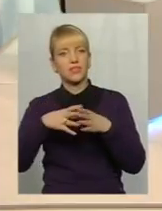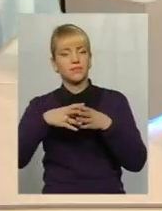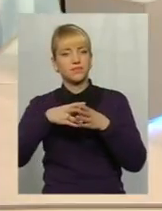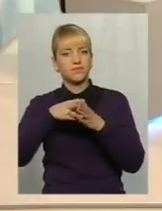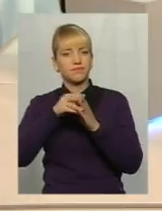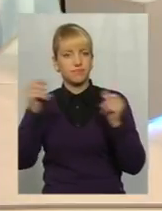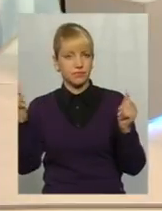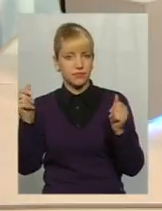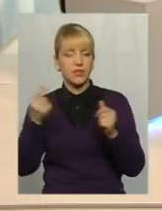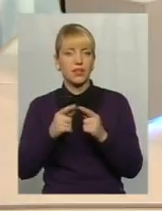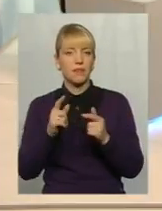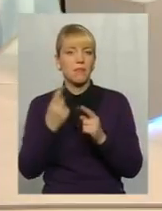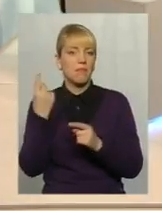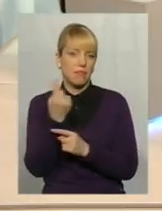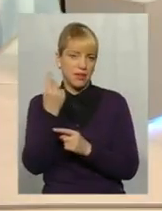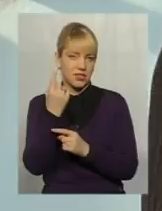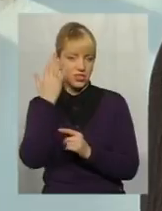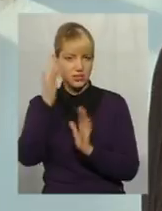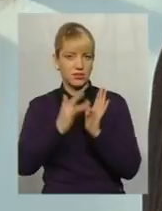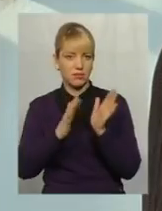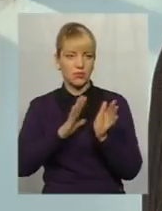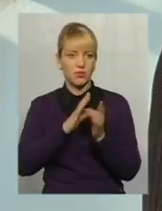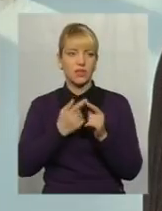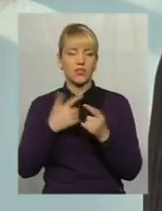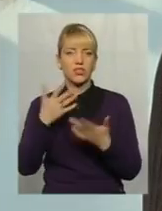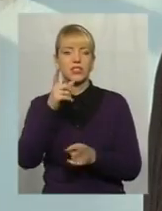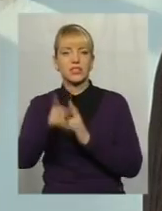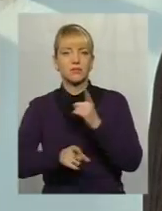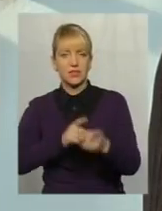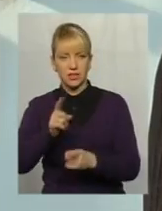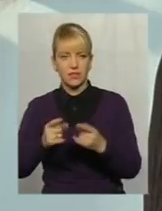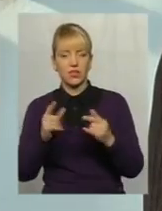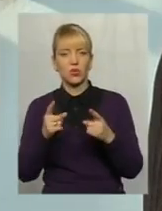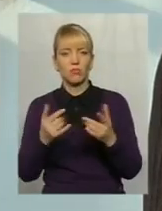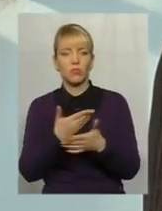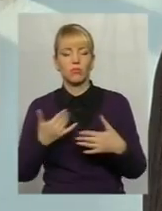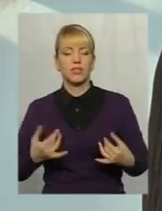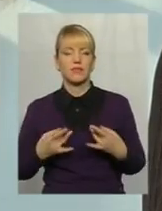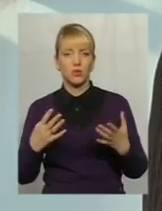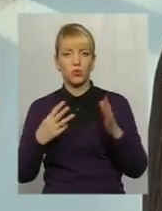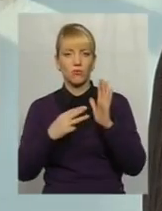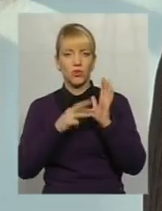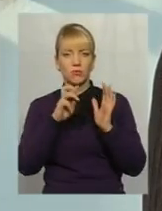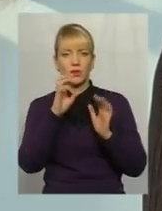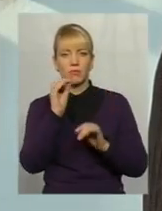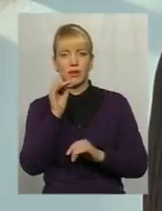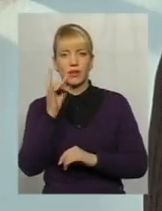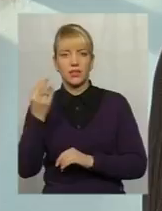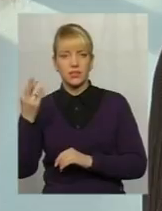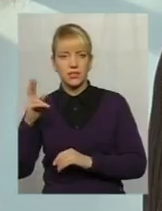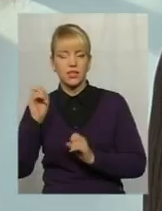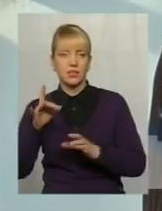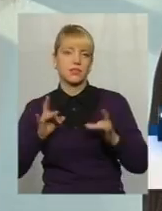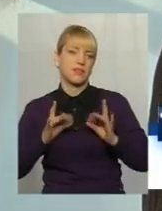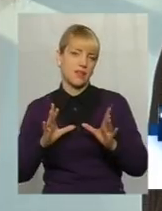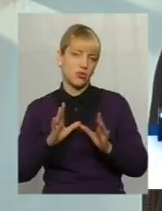Тобто, переначальний сенс цього свята, він вже змінився. тому ми святкуємо 8 березня як свято